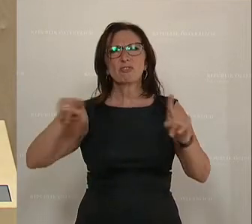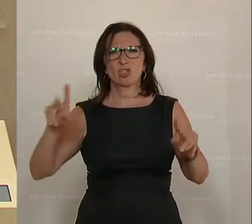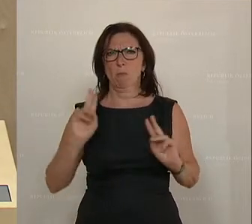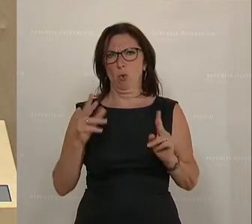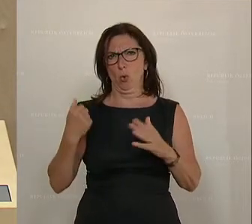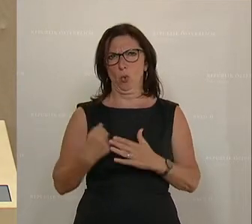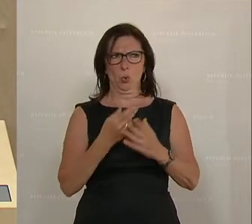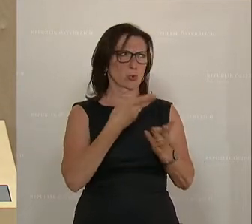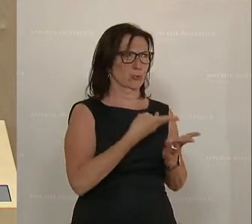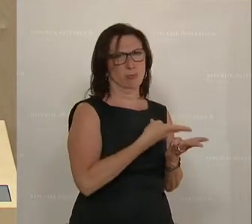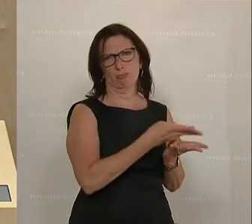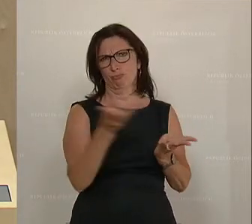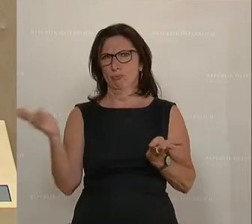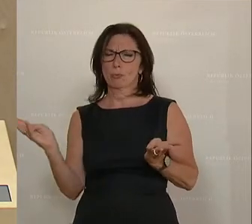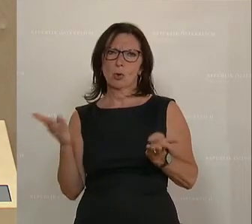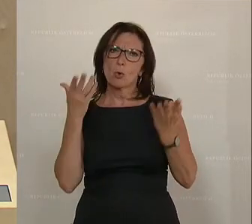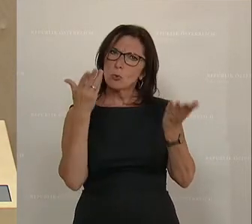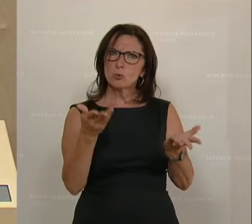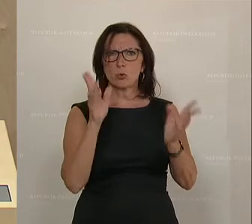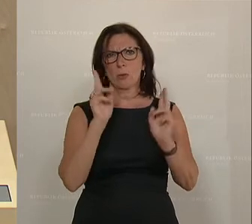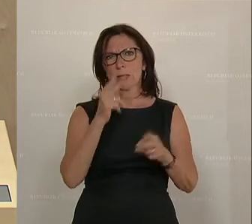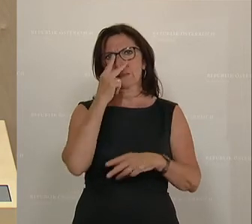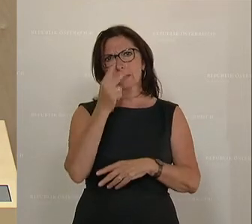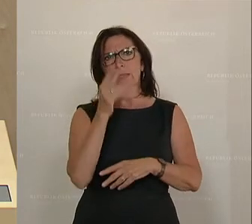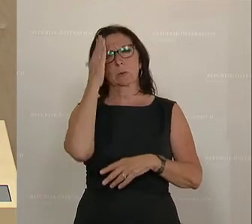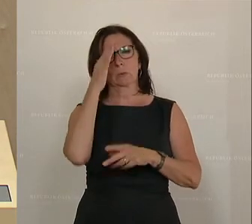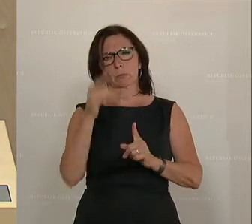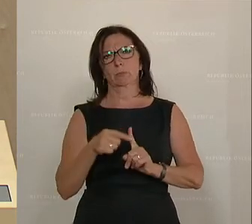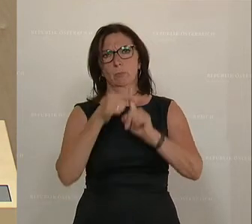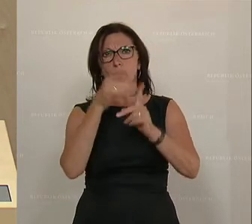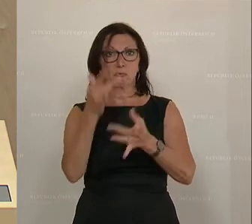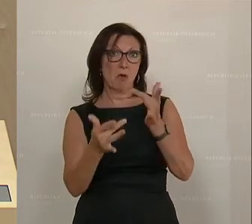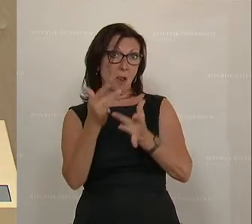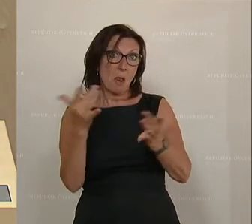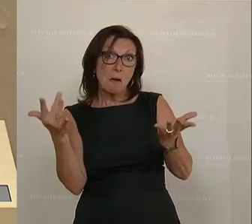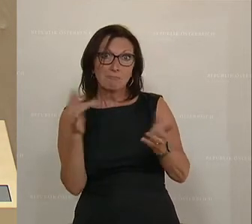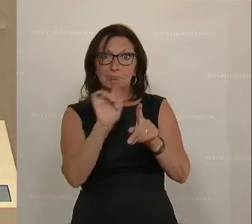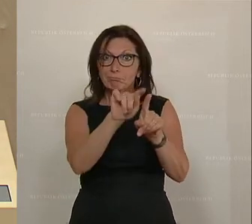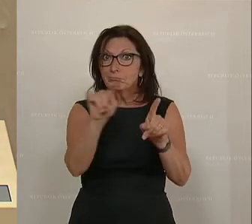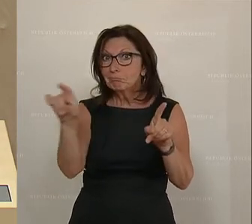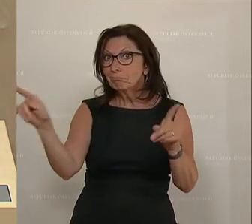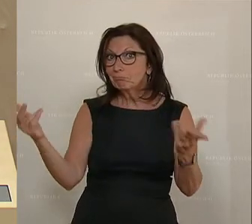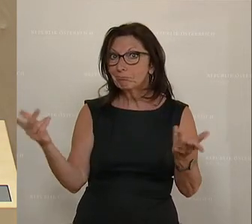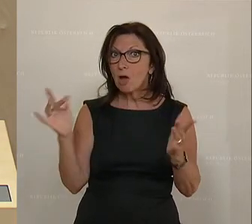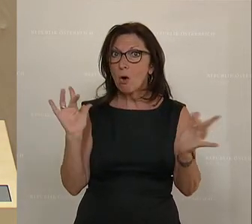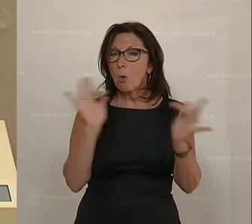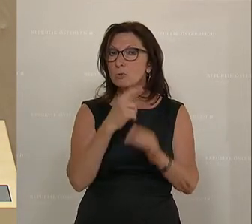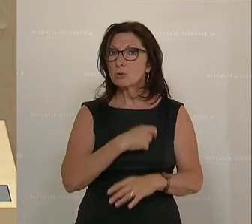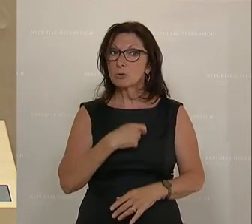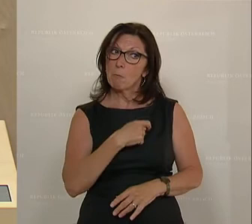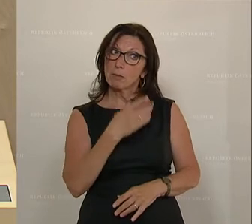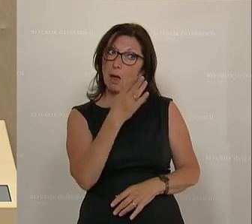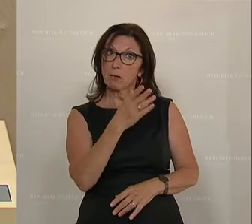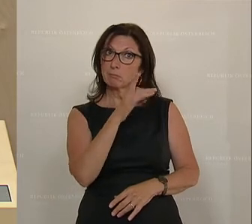geschafft und können so positiv in die Zukunft blicken. Vielleicht überlegt sich ja auch noch die eine oder andere Kollegin aus den Oppositionsparteien,